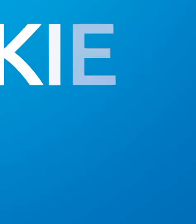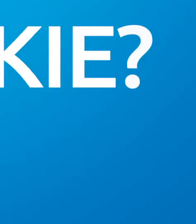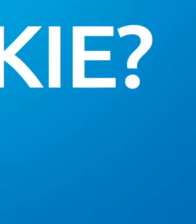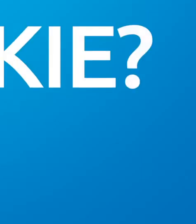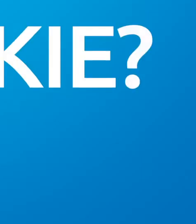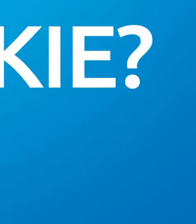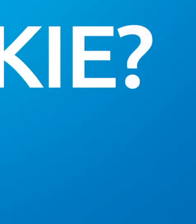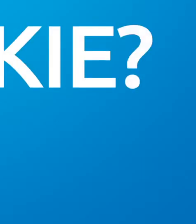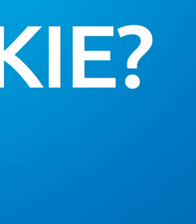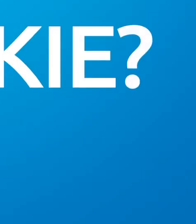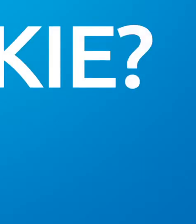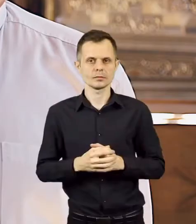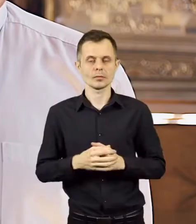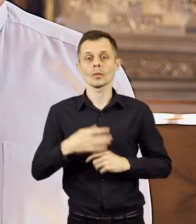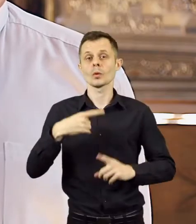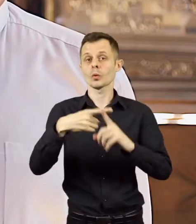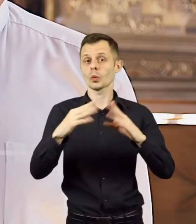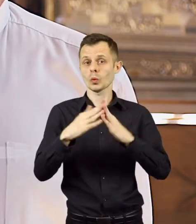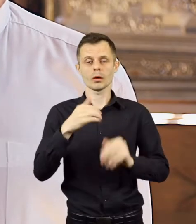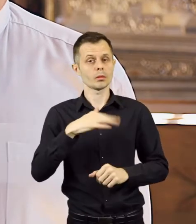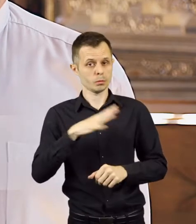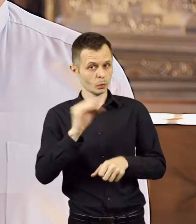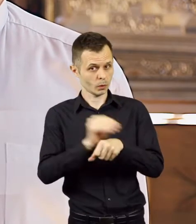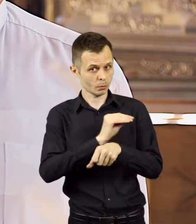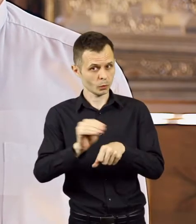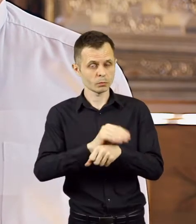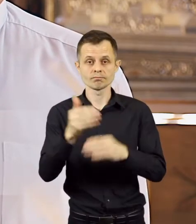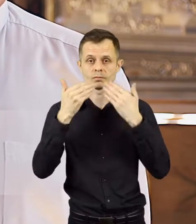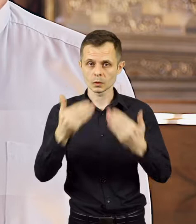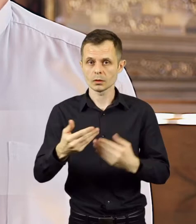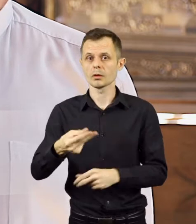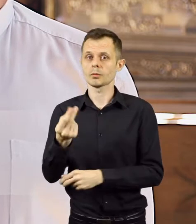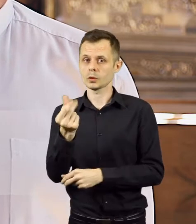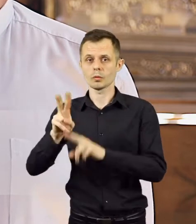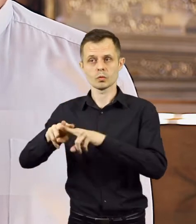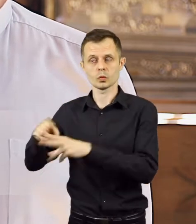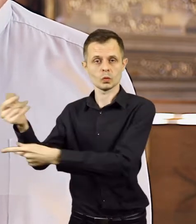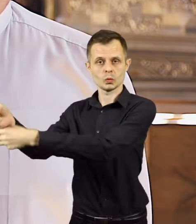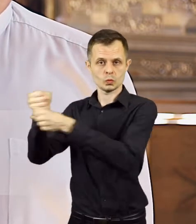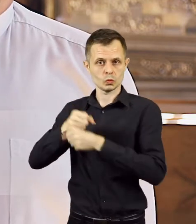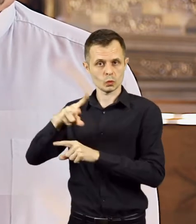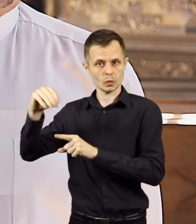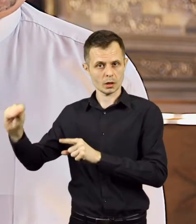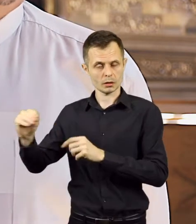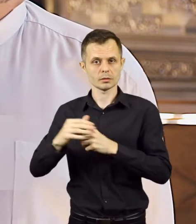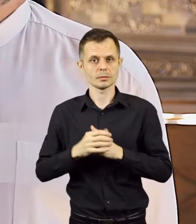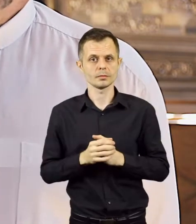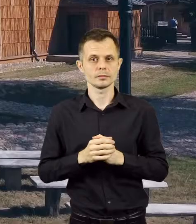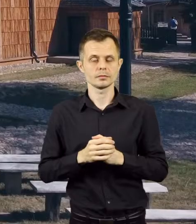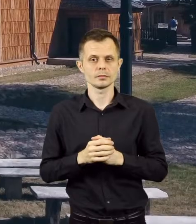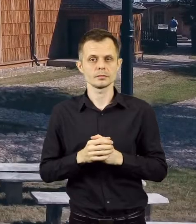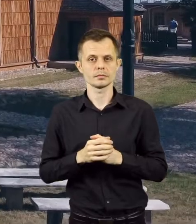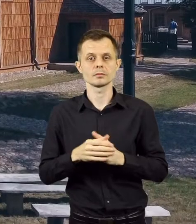fundusze europejskie? Kościół został wyremontowany za fundusze Unii Europejskiej